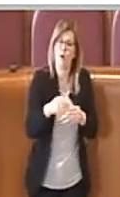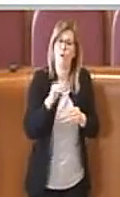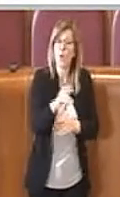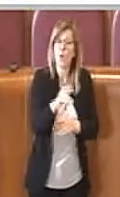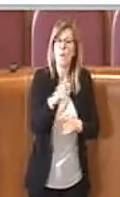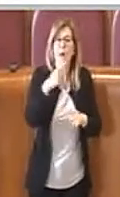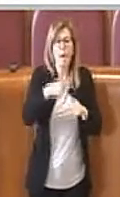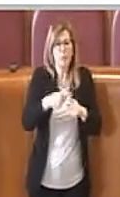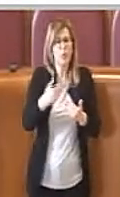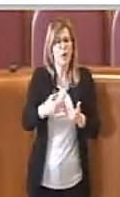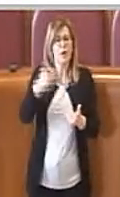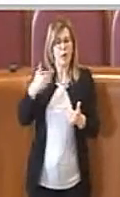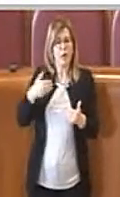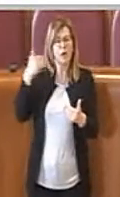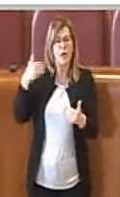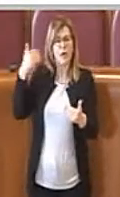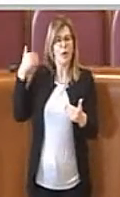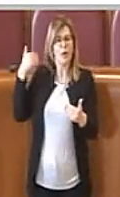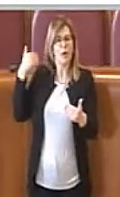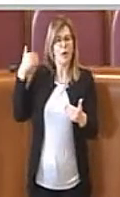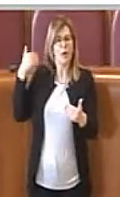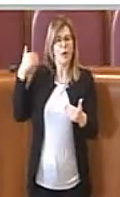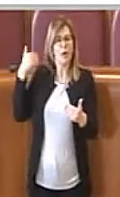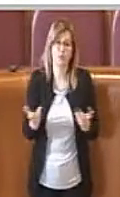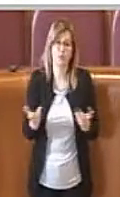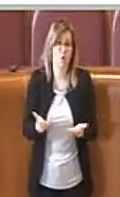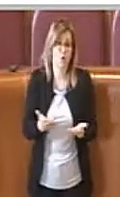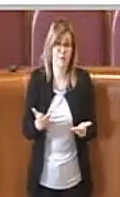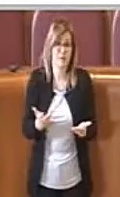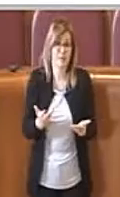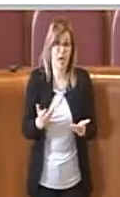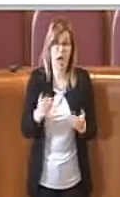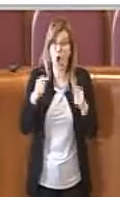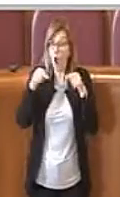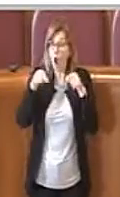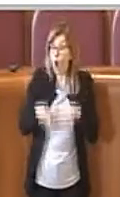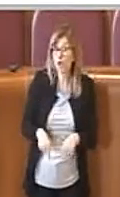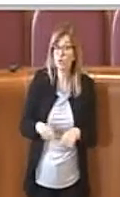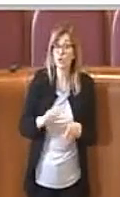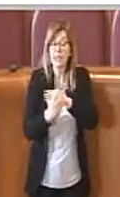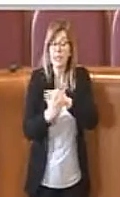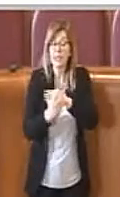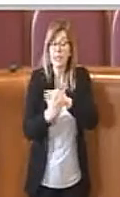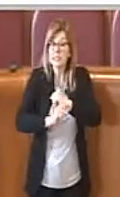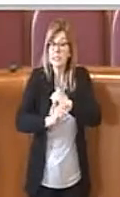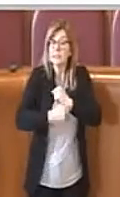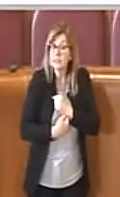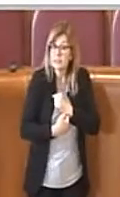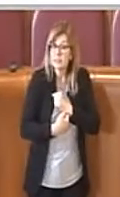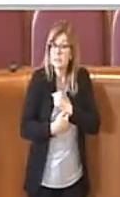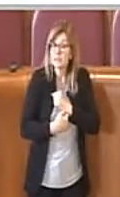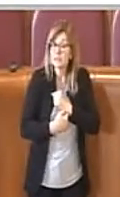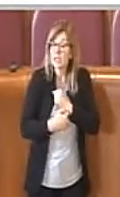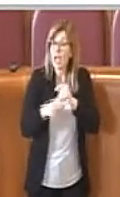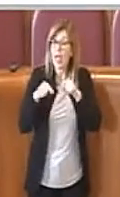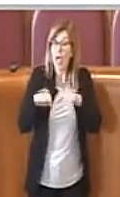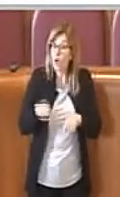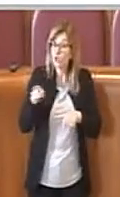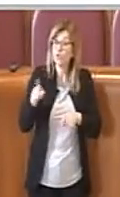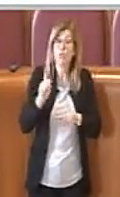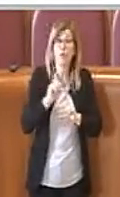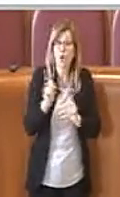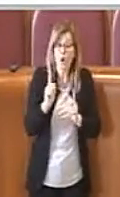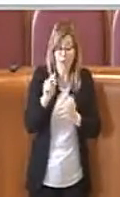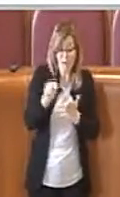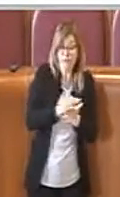addietro, cosa è stato fatto? Questa linea così dura oggi che addirittura non vi fa votare dei debiti fuori